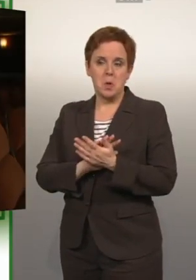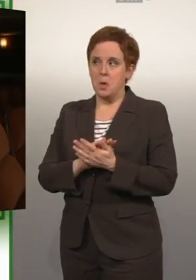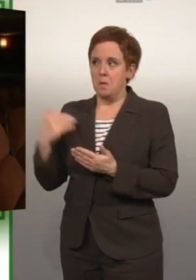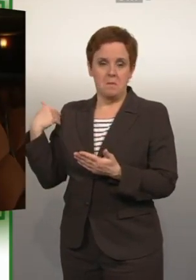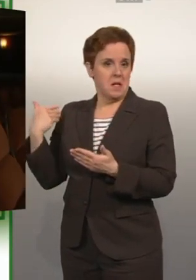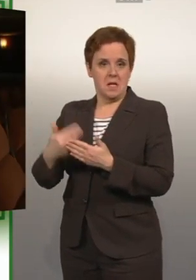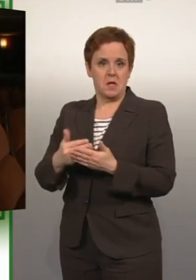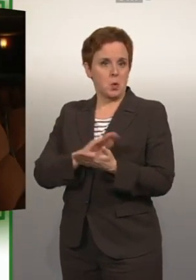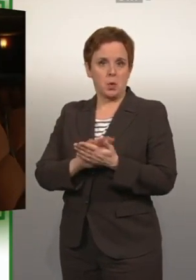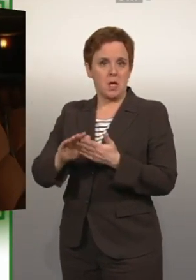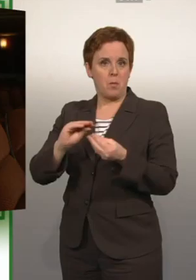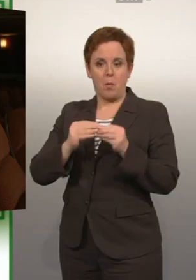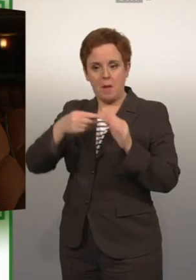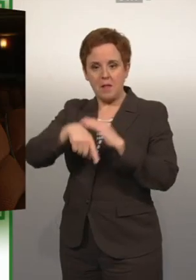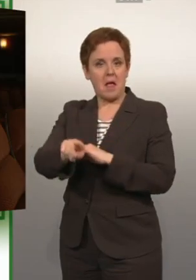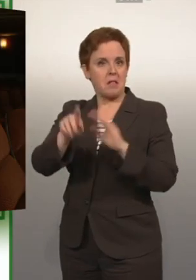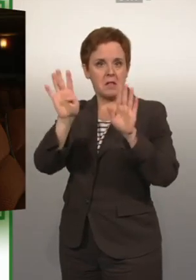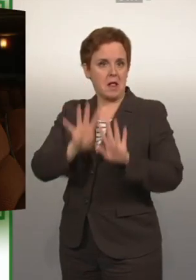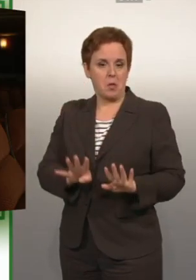wenn man da in den Kennersaal hereinkommt.